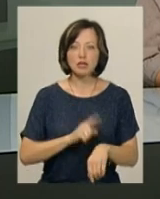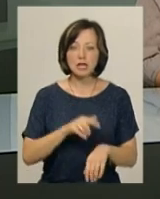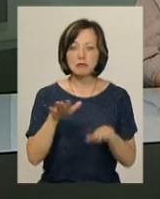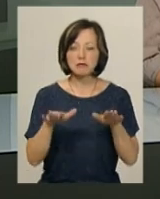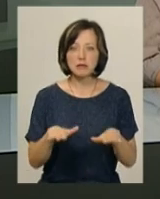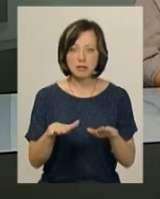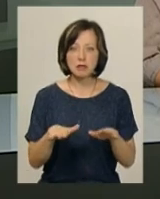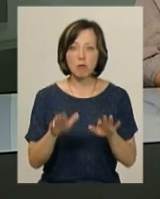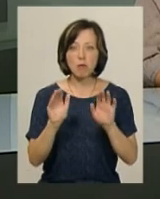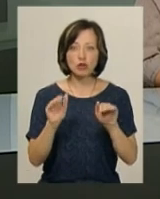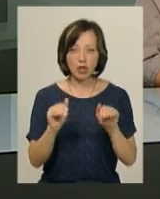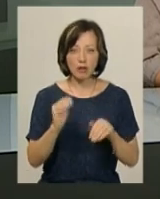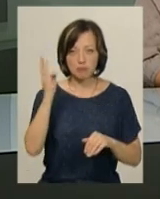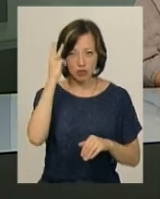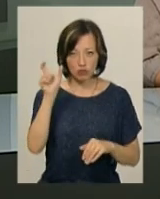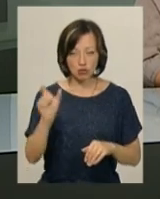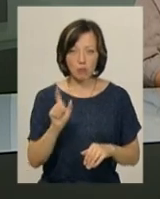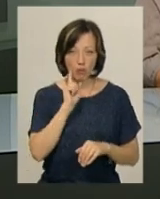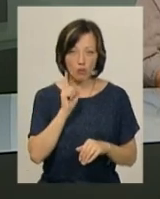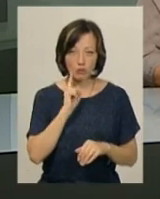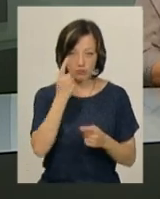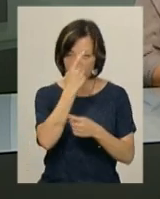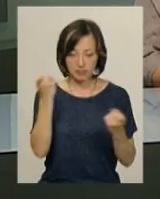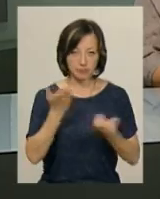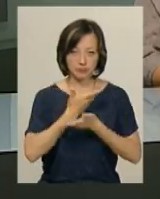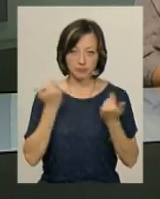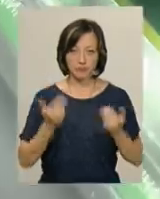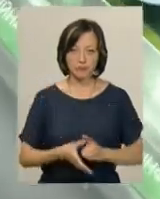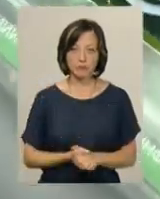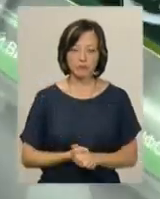прощання з хмельничанином Іваном Мельником поки що не повідомляються.